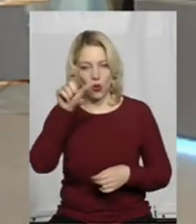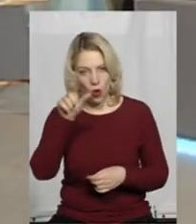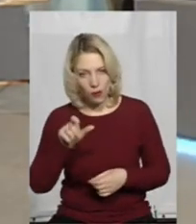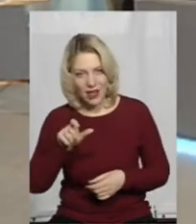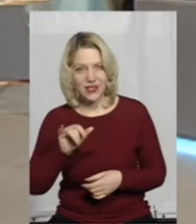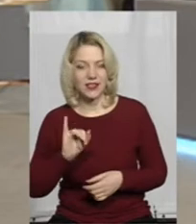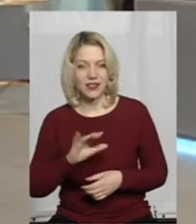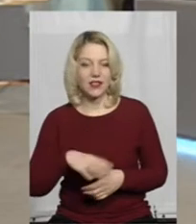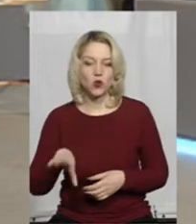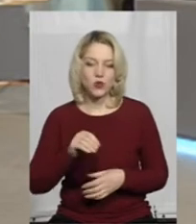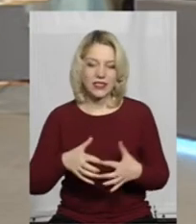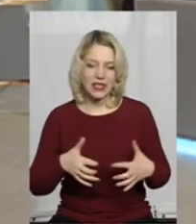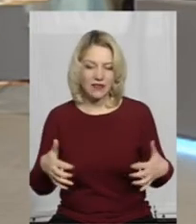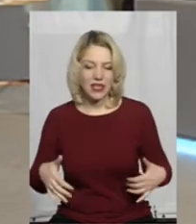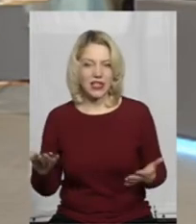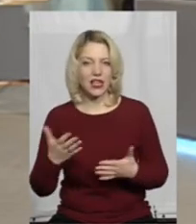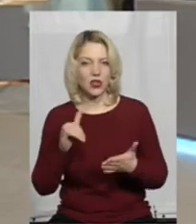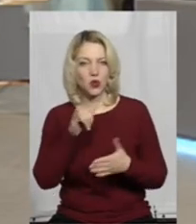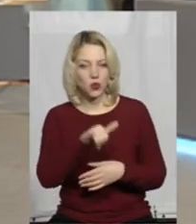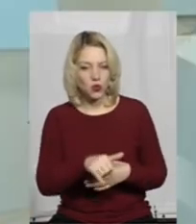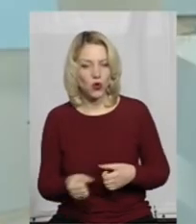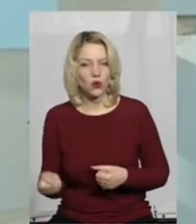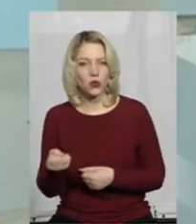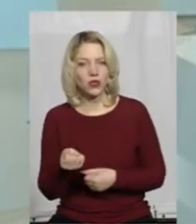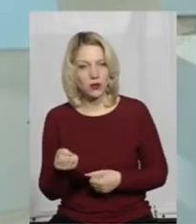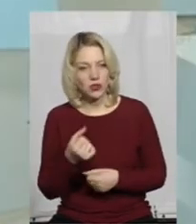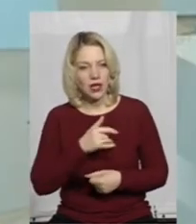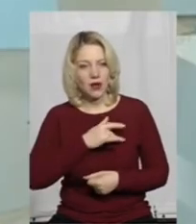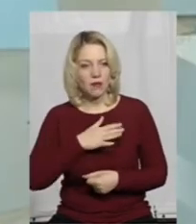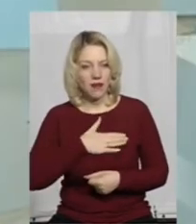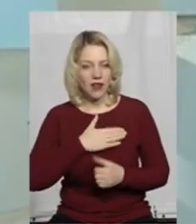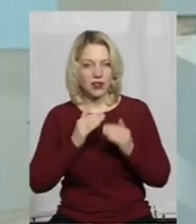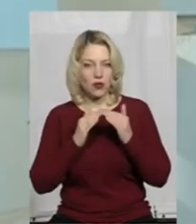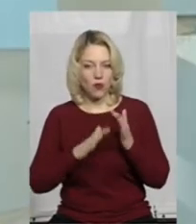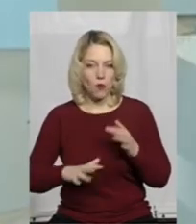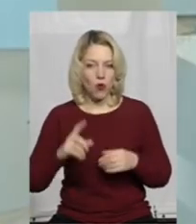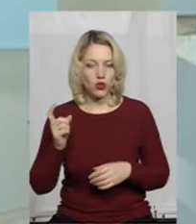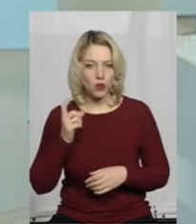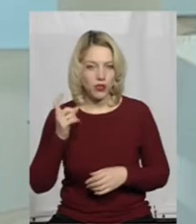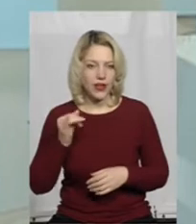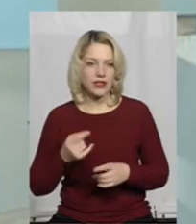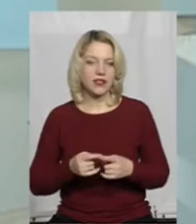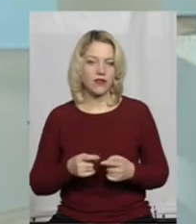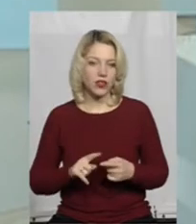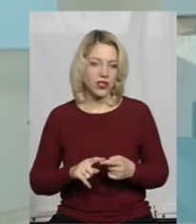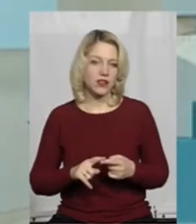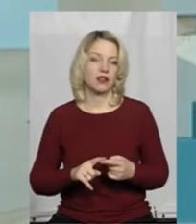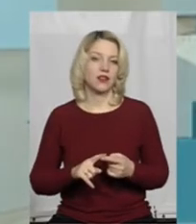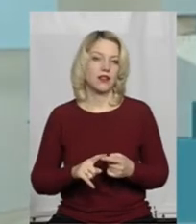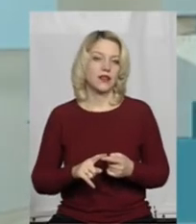і всі тварини, які в нього утримуються у приватному двору господарстві, піддаються